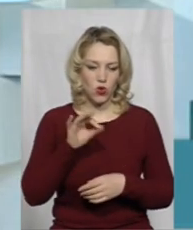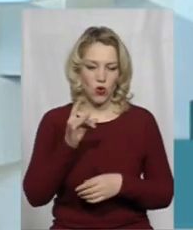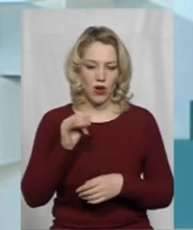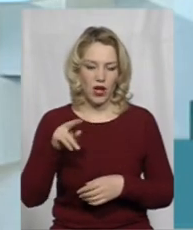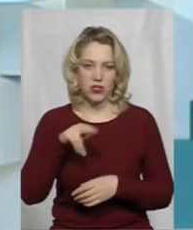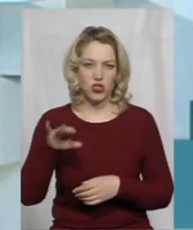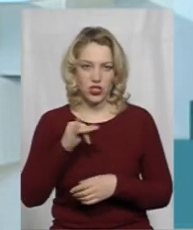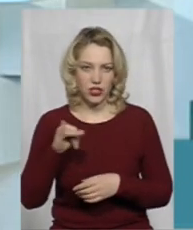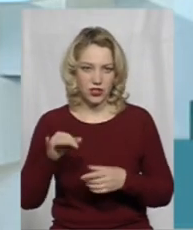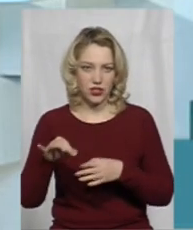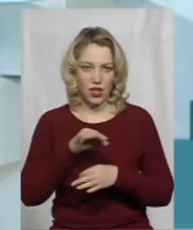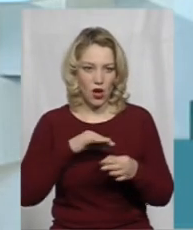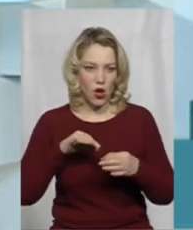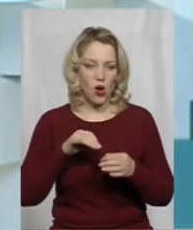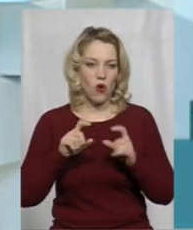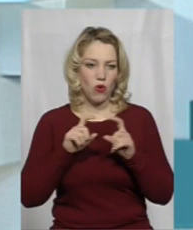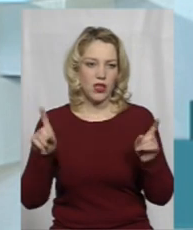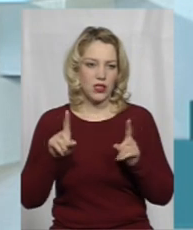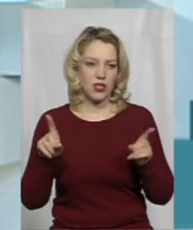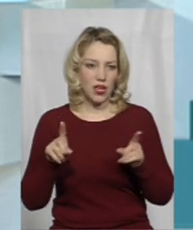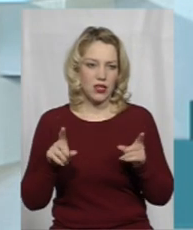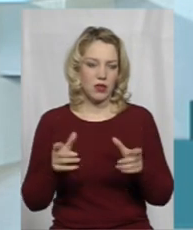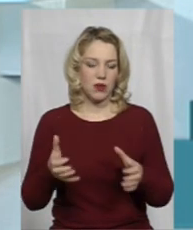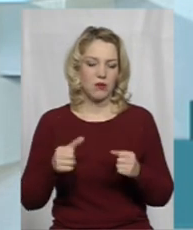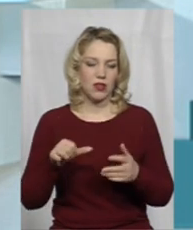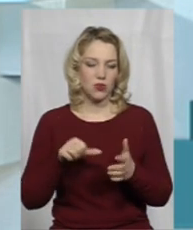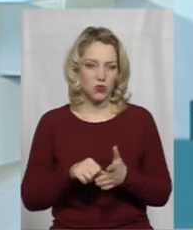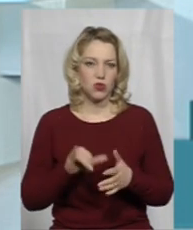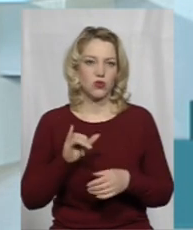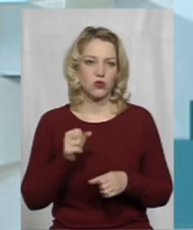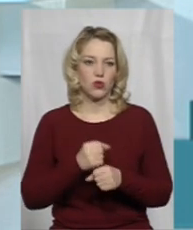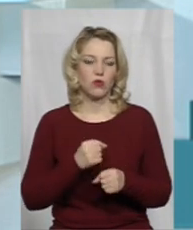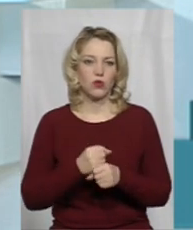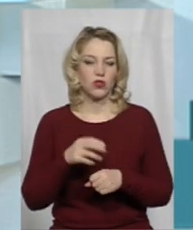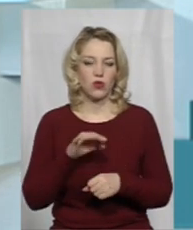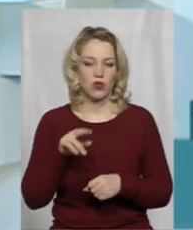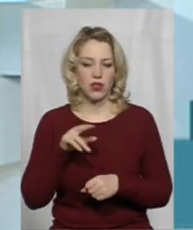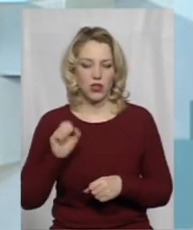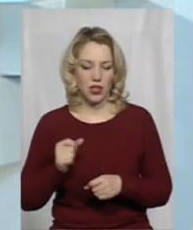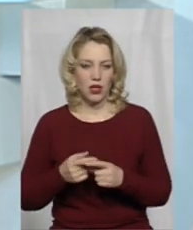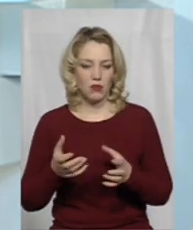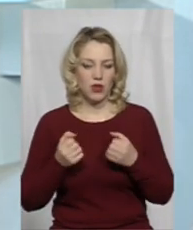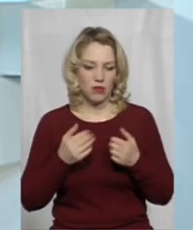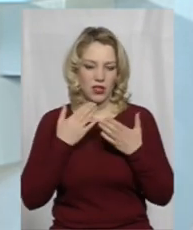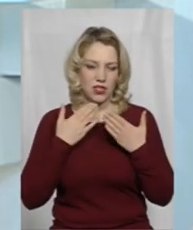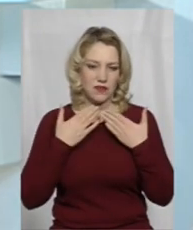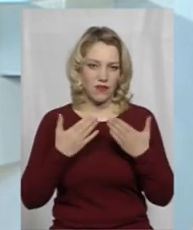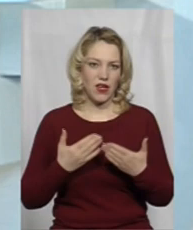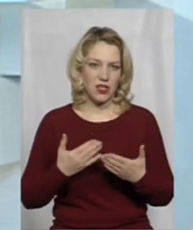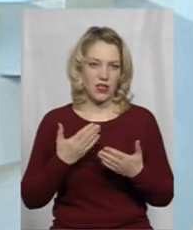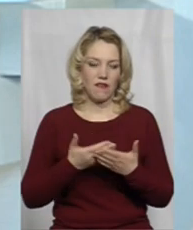безпосередньо участь в роботі ОДА, приймає звернення від